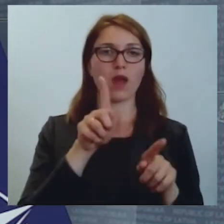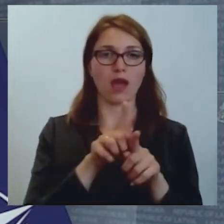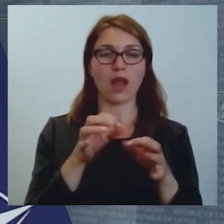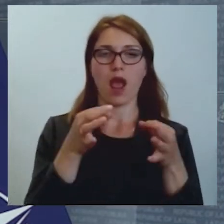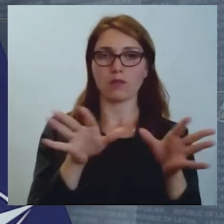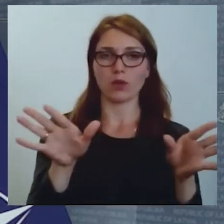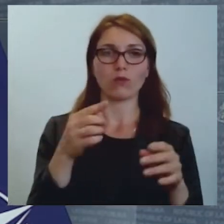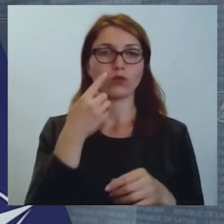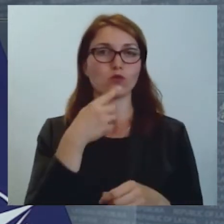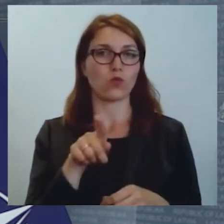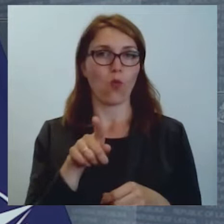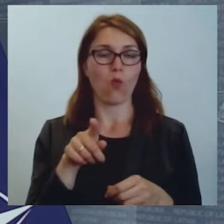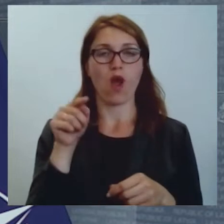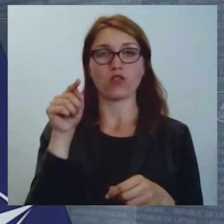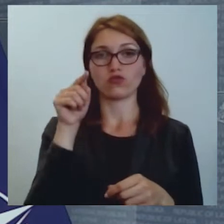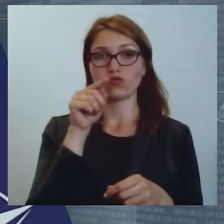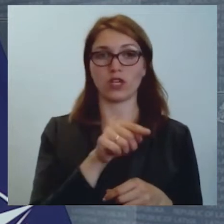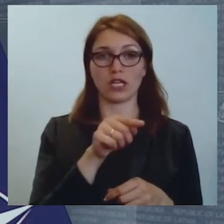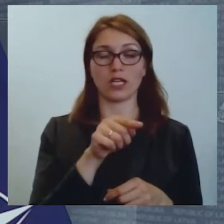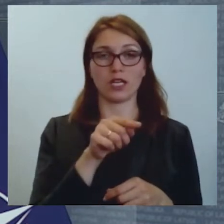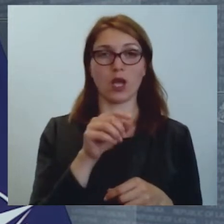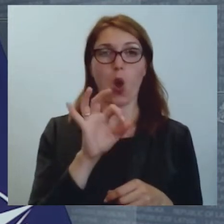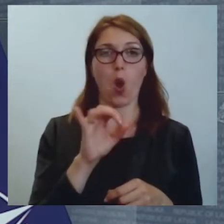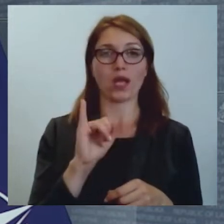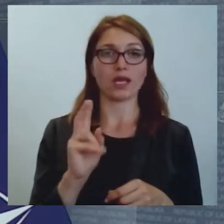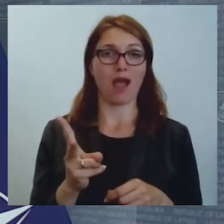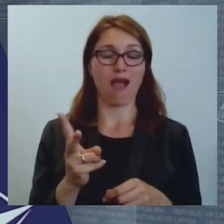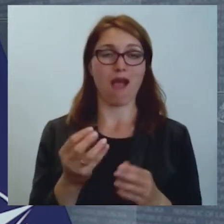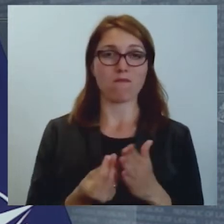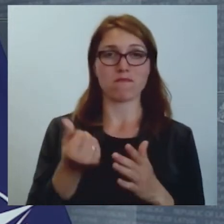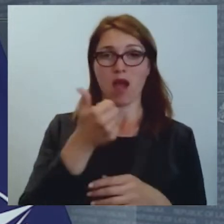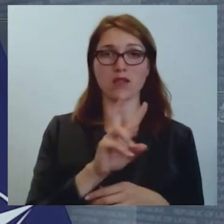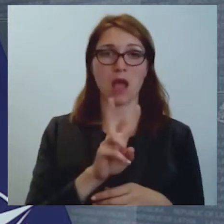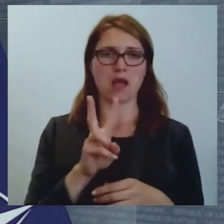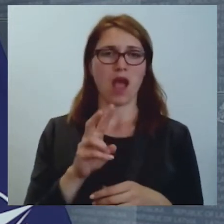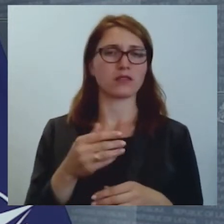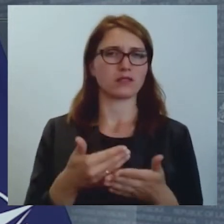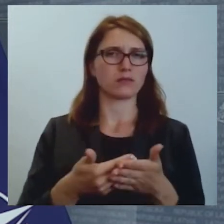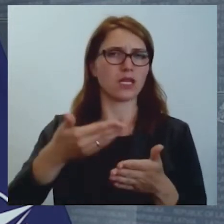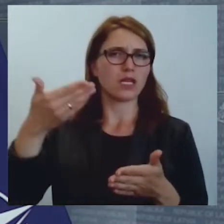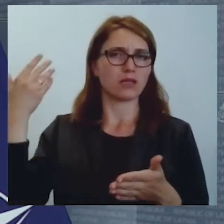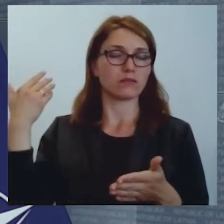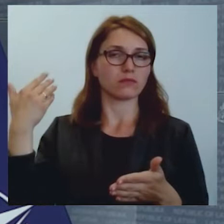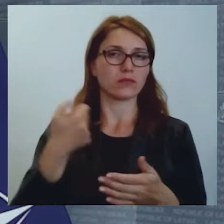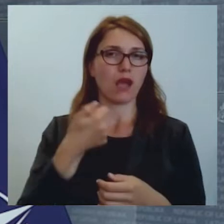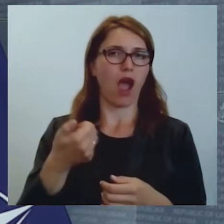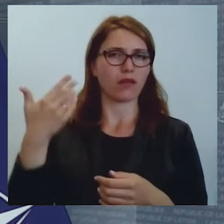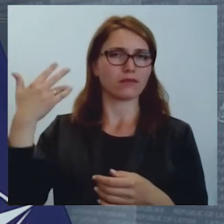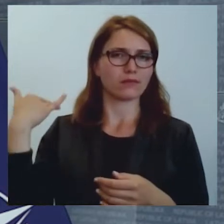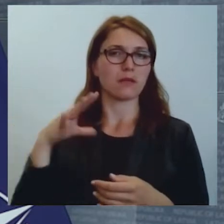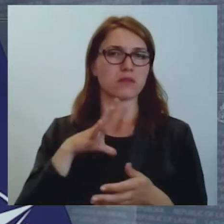no šī maksājuma, kas pirms gadiem jau tika pieņemts